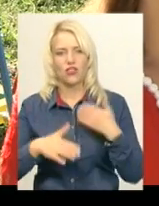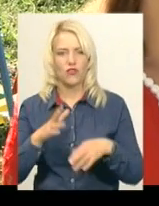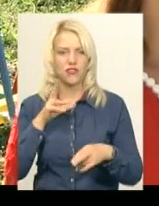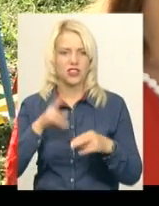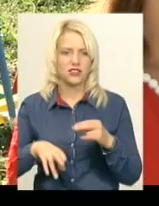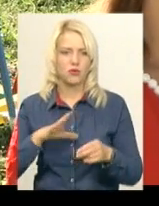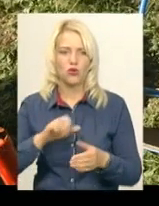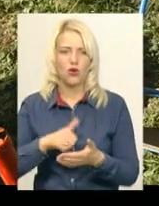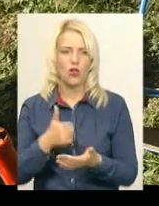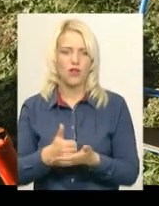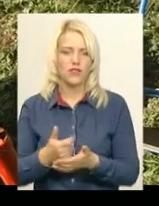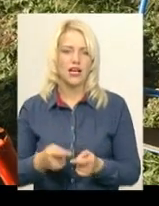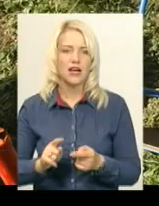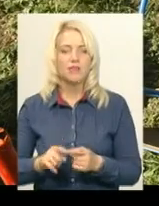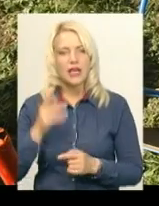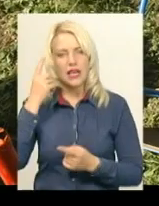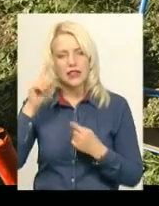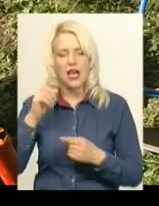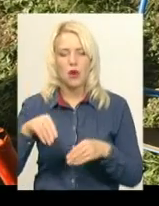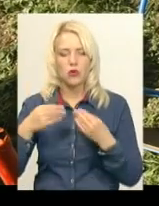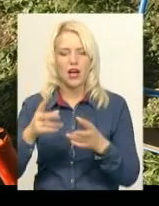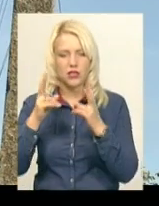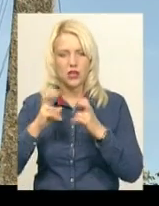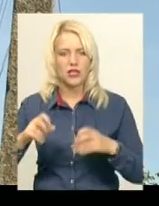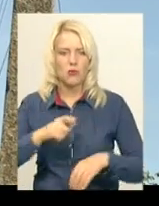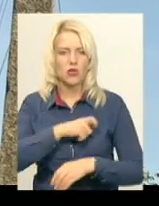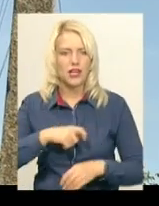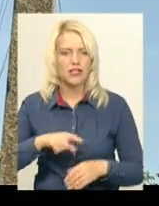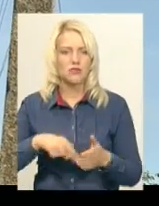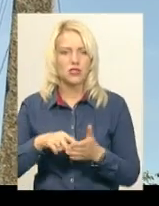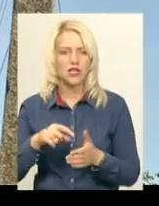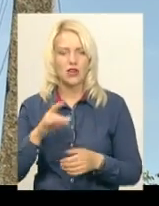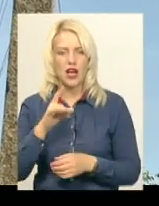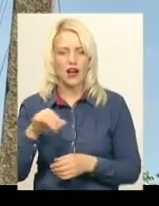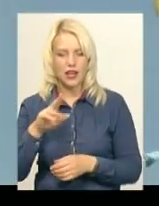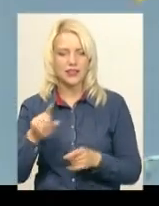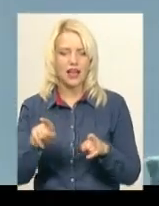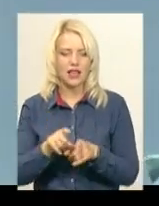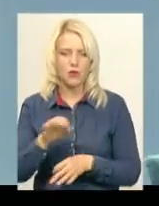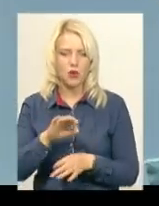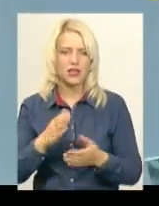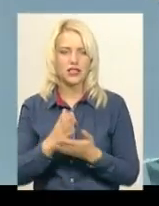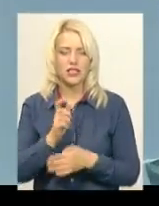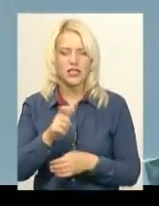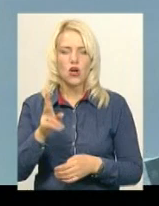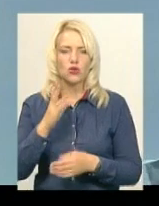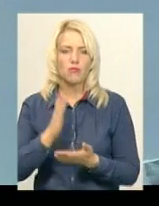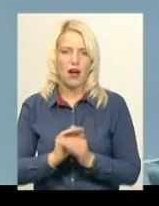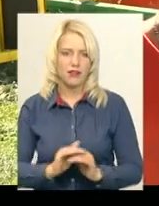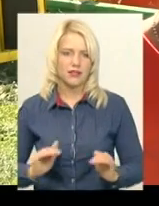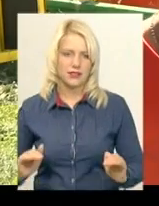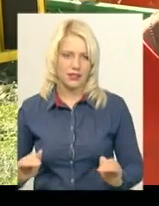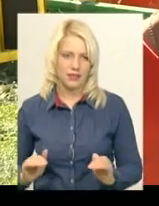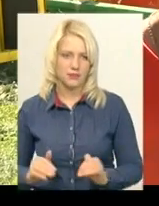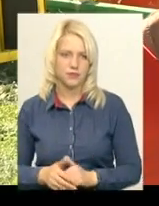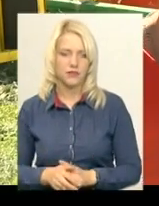Це найголовніше. Ідея подати на розгляд депутатів міської ради саме такий проєкт належить жителям Залістів, які мають дошкільнят, каже староста